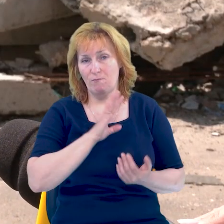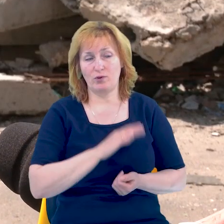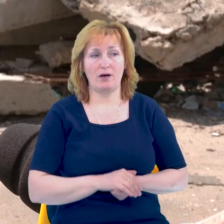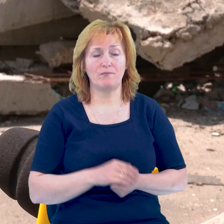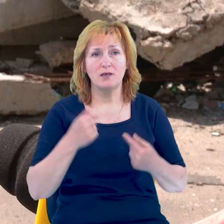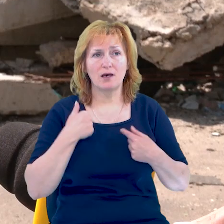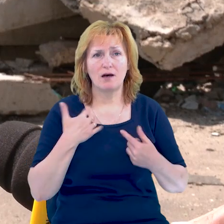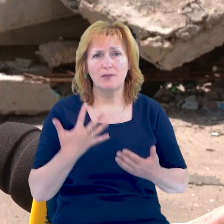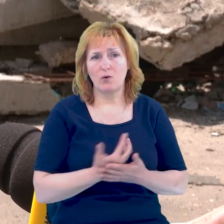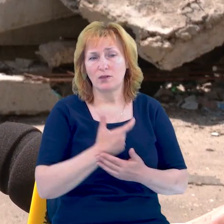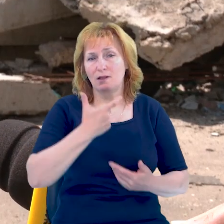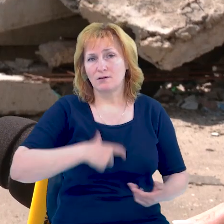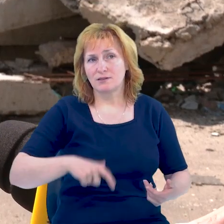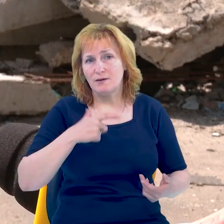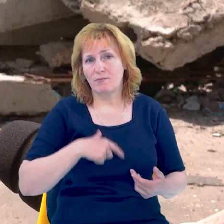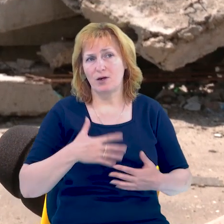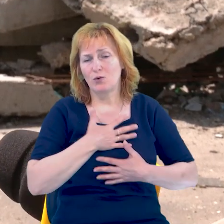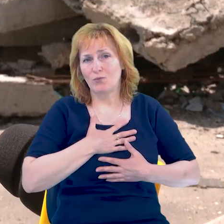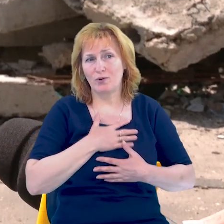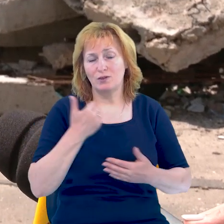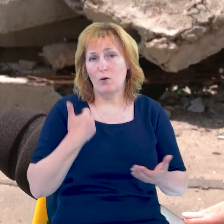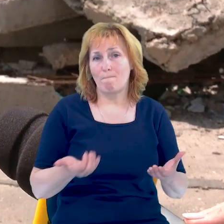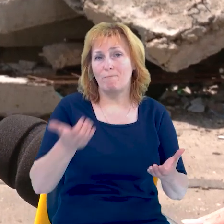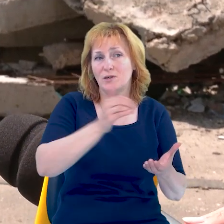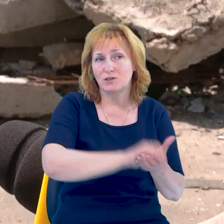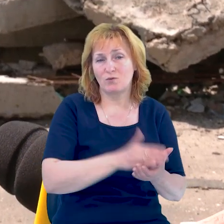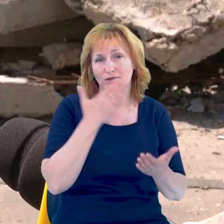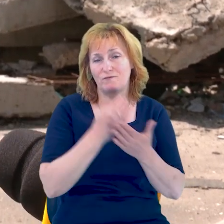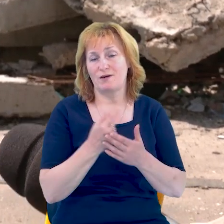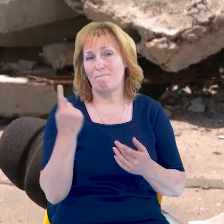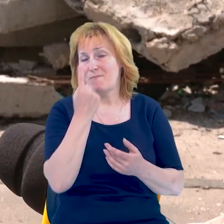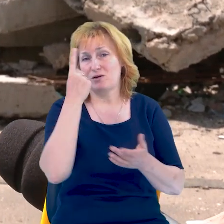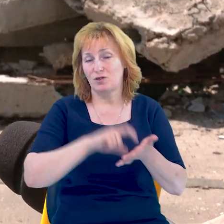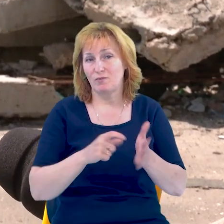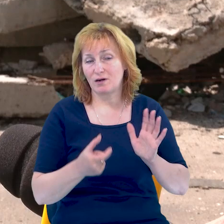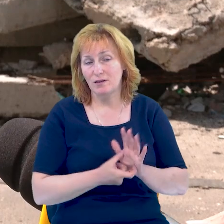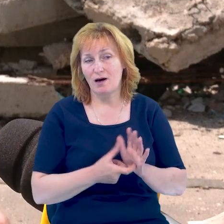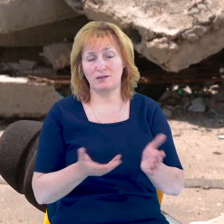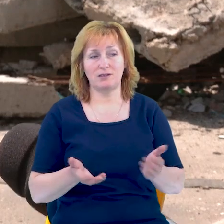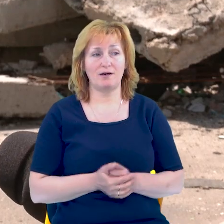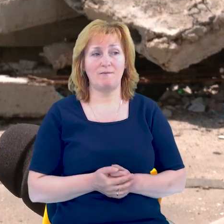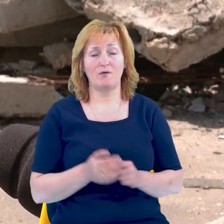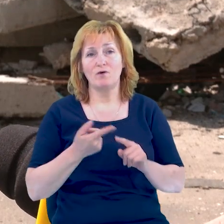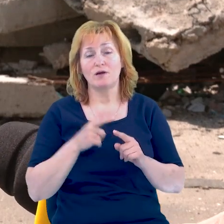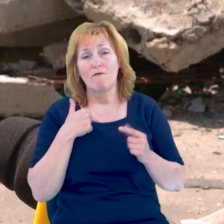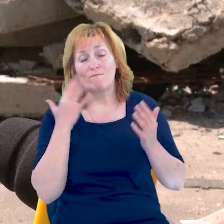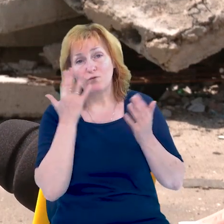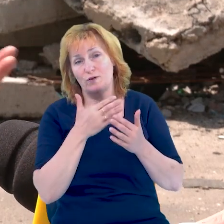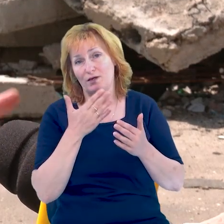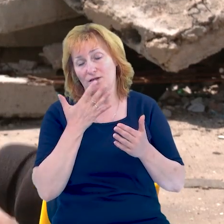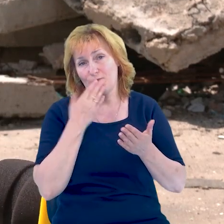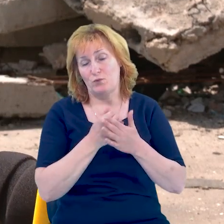Я тут знаходила себе, я тут познайомилася з моїм першим класом. Вони взагалі забарвили моє життя